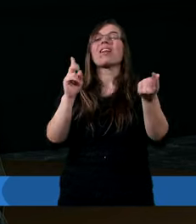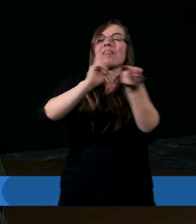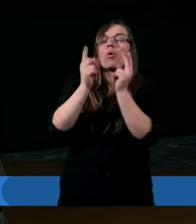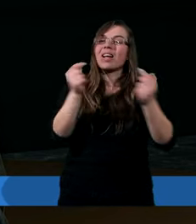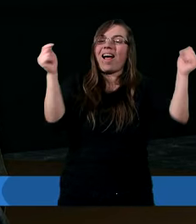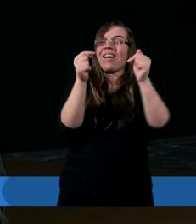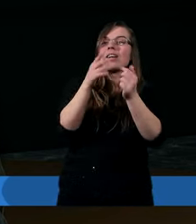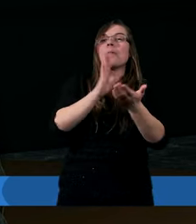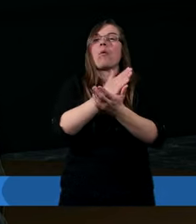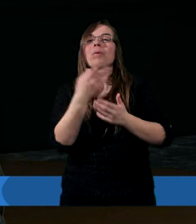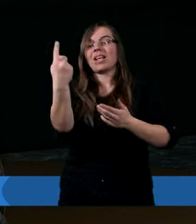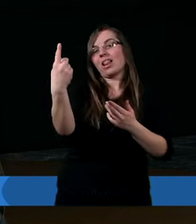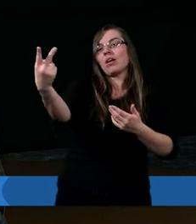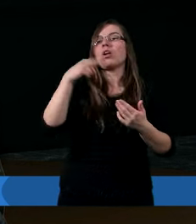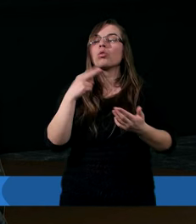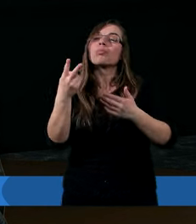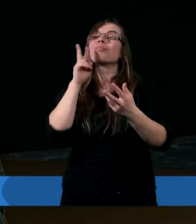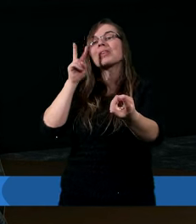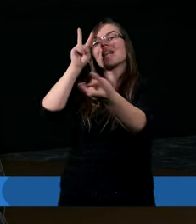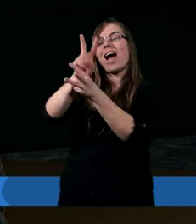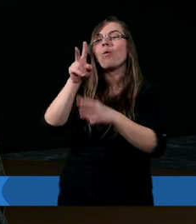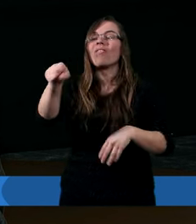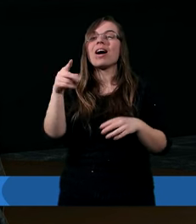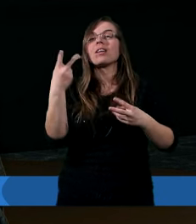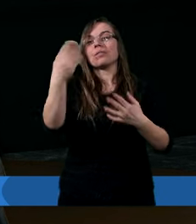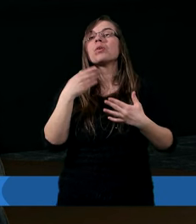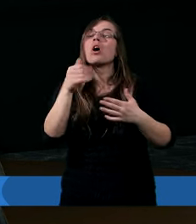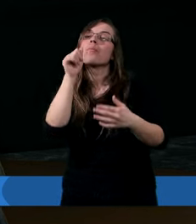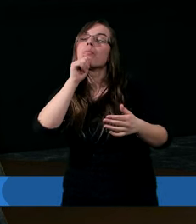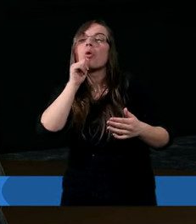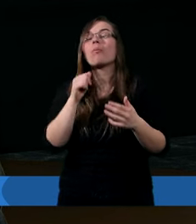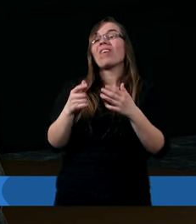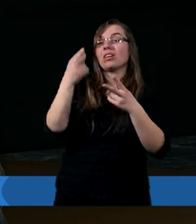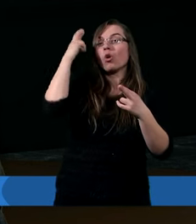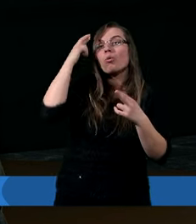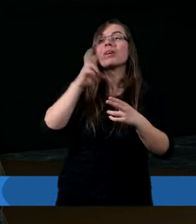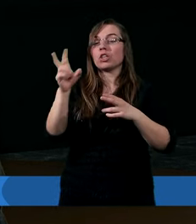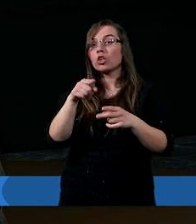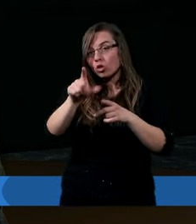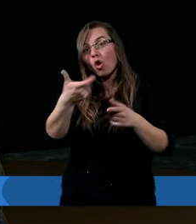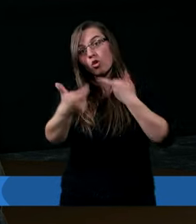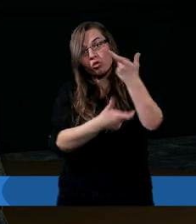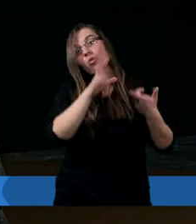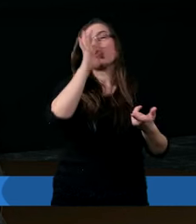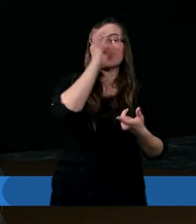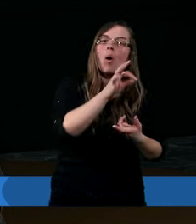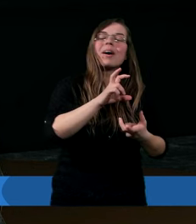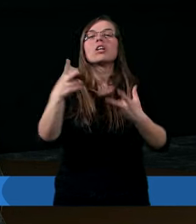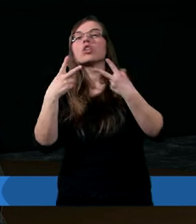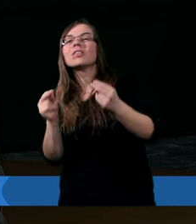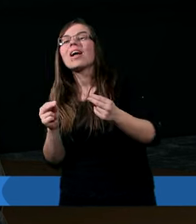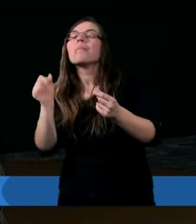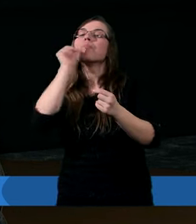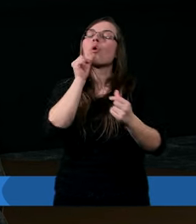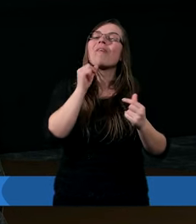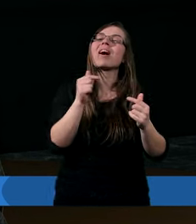się, dostrzeżenie. I to jest jakby takie nauczanie, że w pewnym momencie to, co robiłem, wydawało mi się, że jest dobre, ale patrzę, doświadczenie tak i nagle stwierdzam,